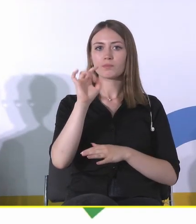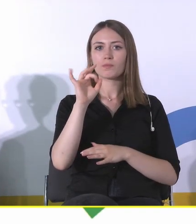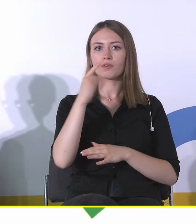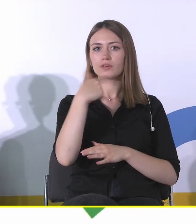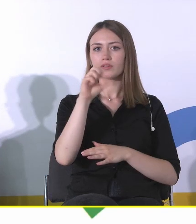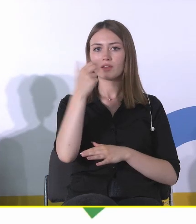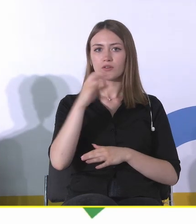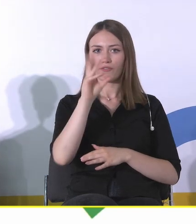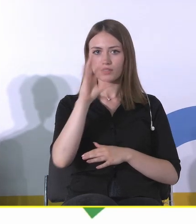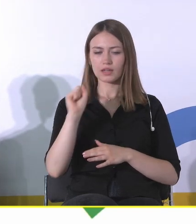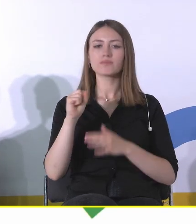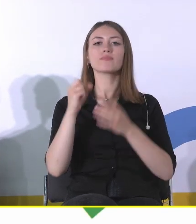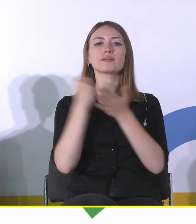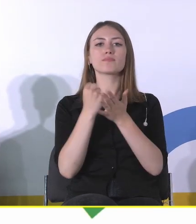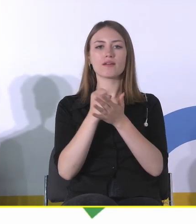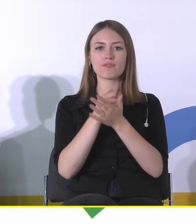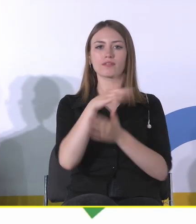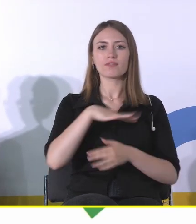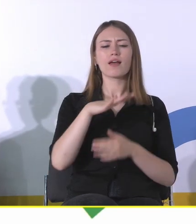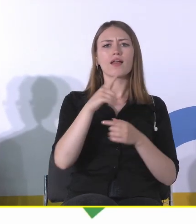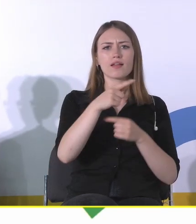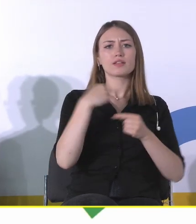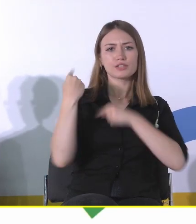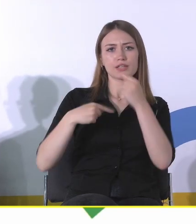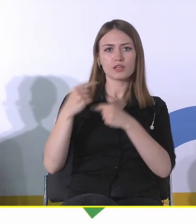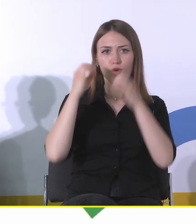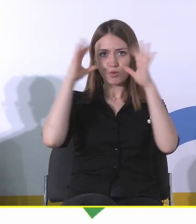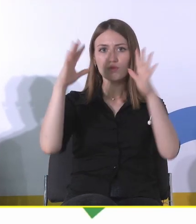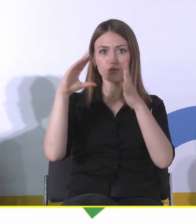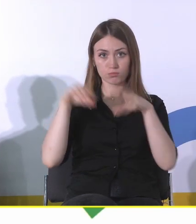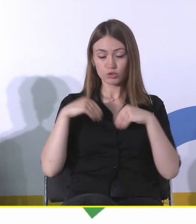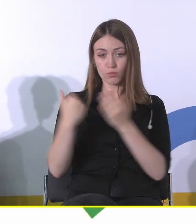Na ile dziedzictwo kulturowe może nam pomóc w budowaniu tej odporności?